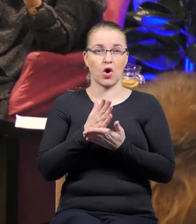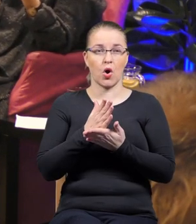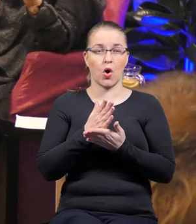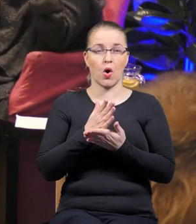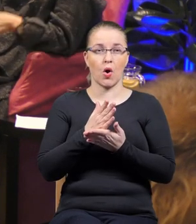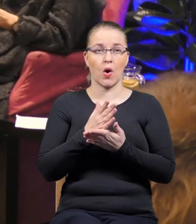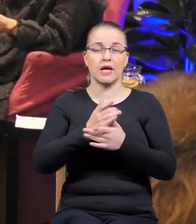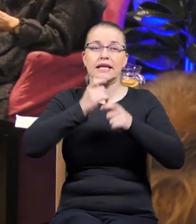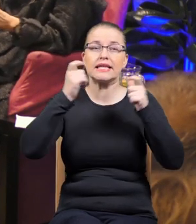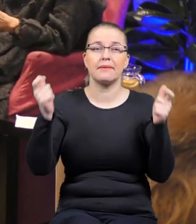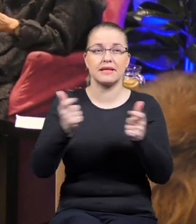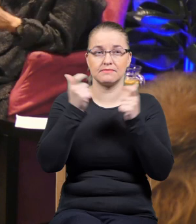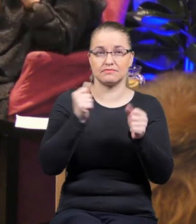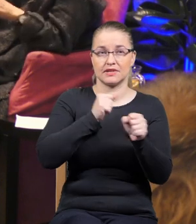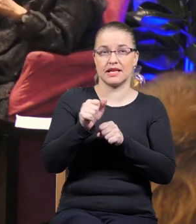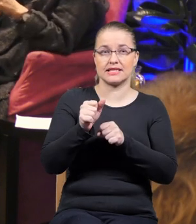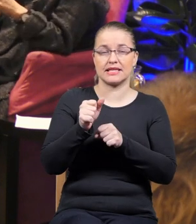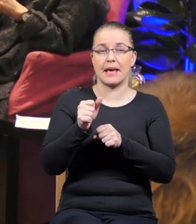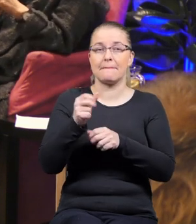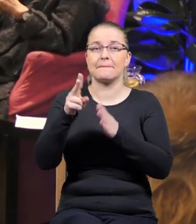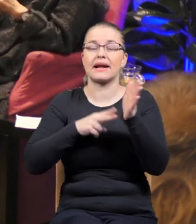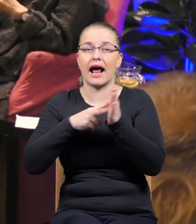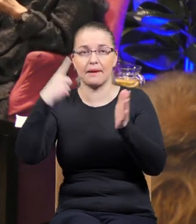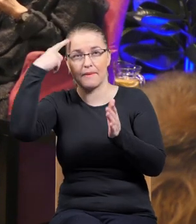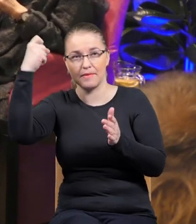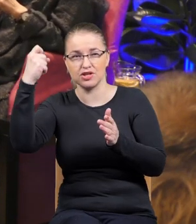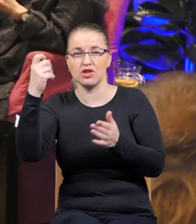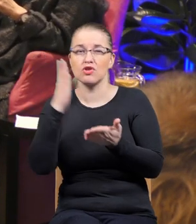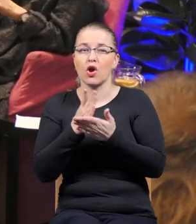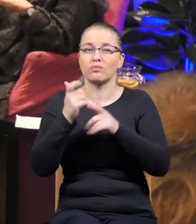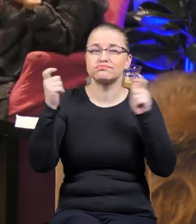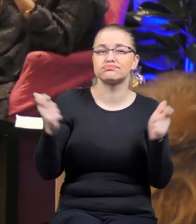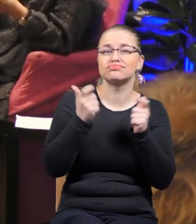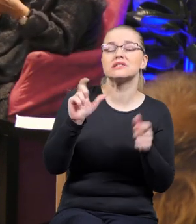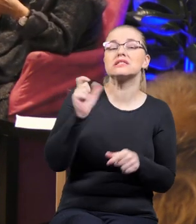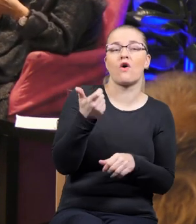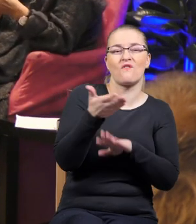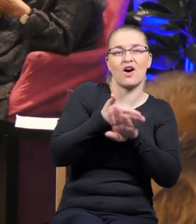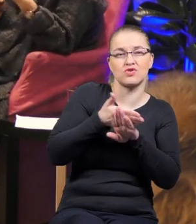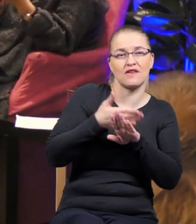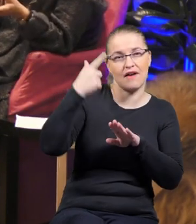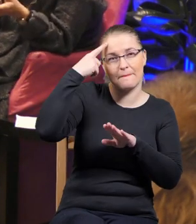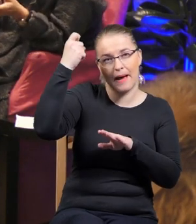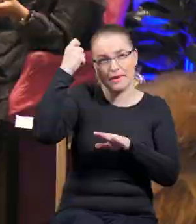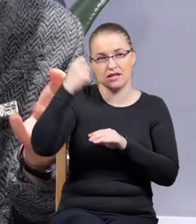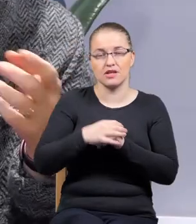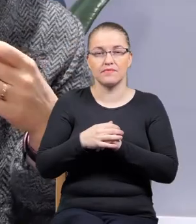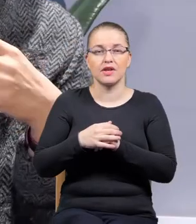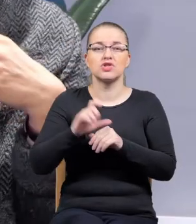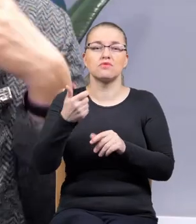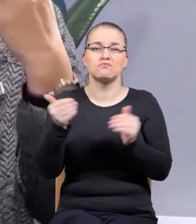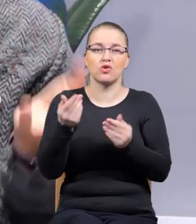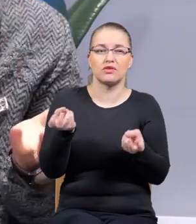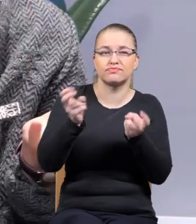niebezpieczna, tylko fałszywa pamięć, pamięć, którą da się zmanipulować, którą można wykreować przez propagandę,